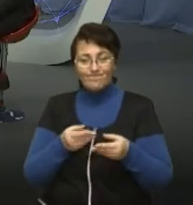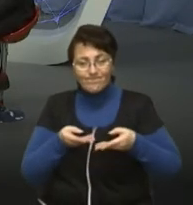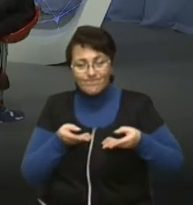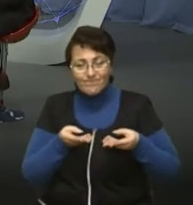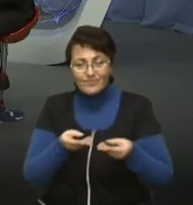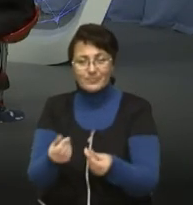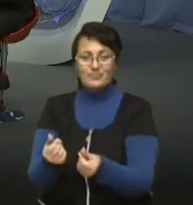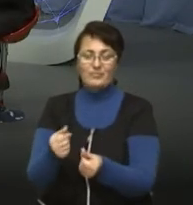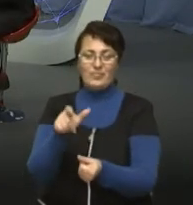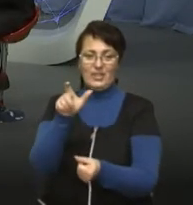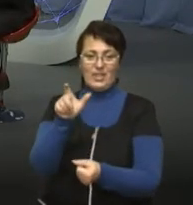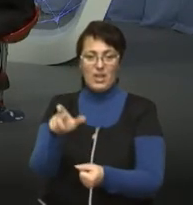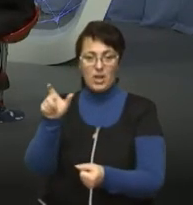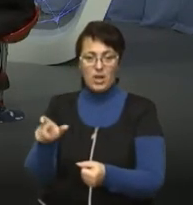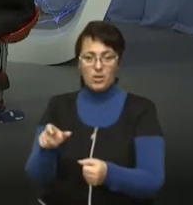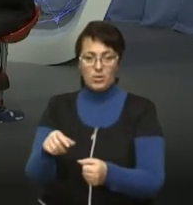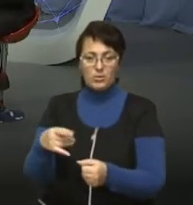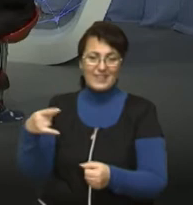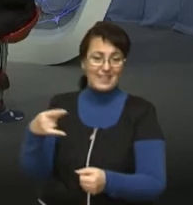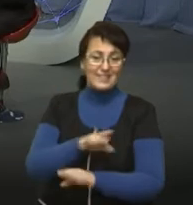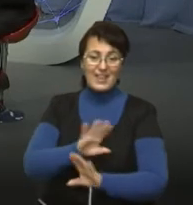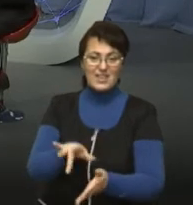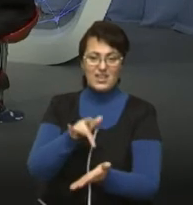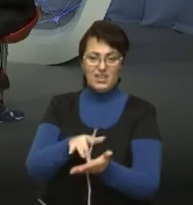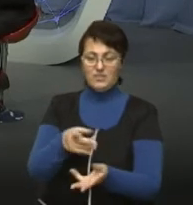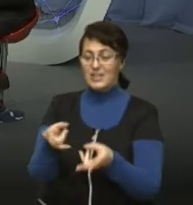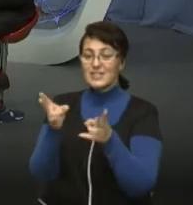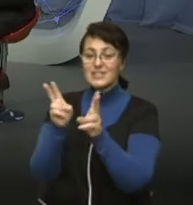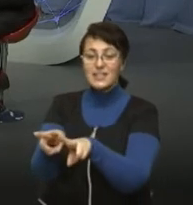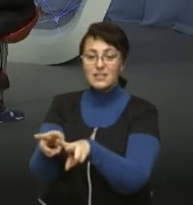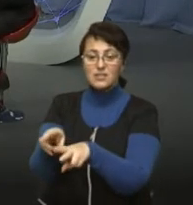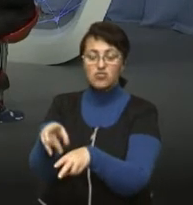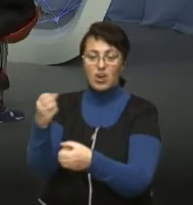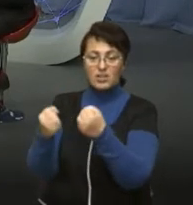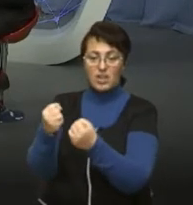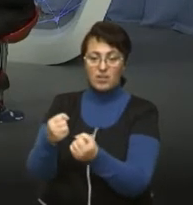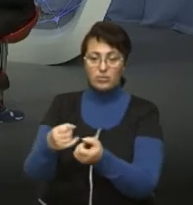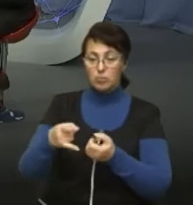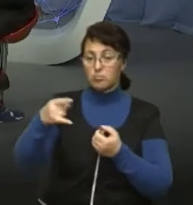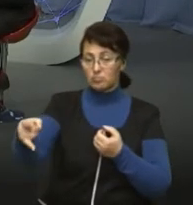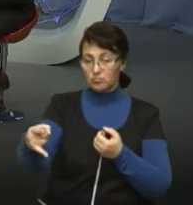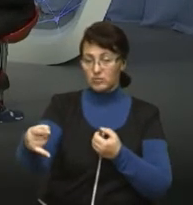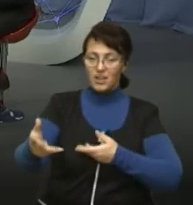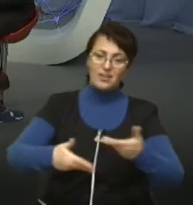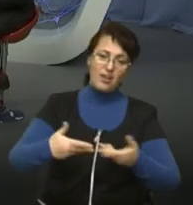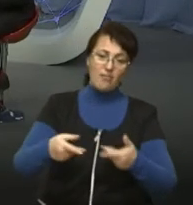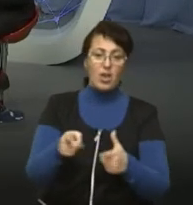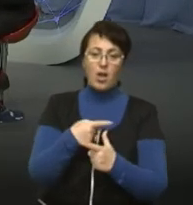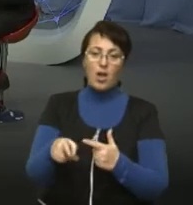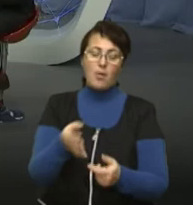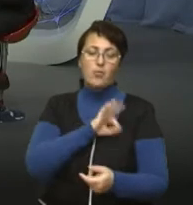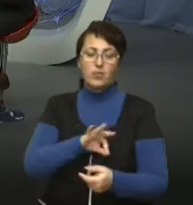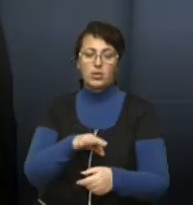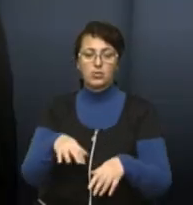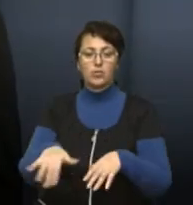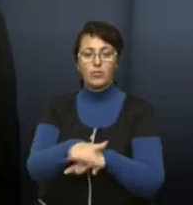людям потрібно їхати в центр, щоб вони залишали свій автомобіль десь на під'їзді у центр, або користувалися громадським транспортом чи іншими способами.